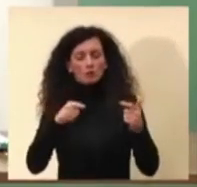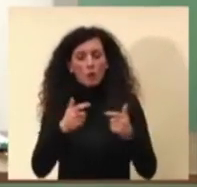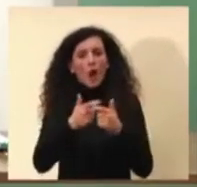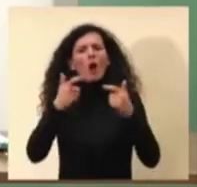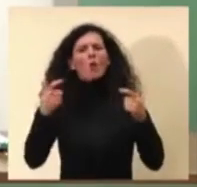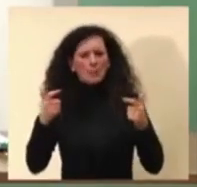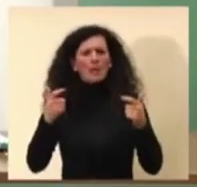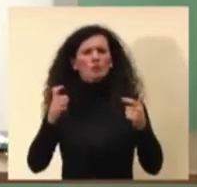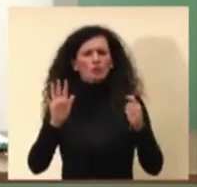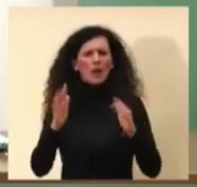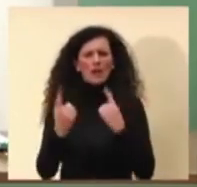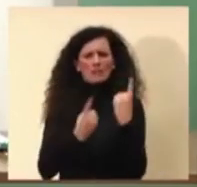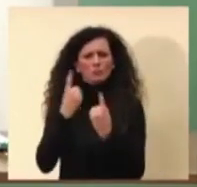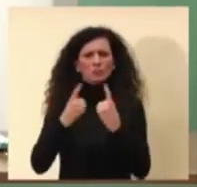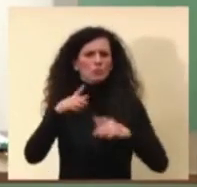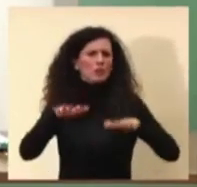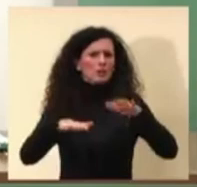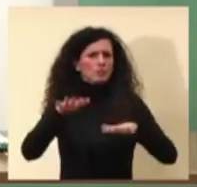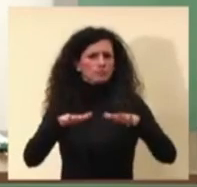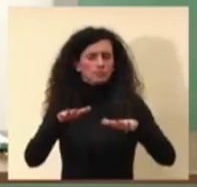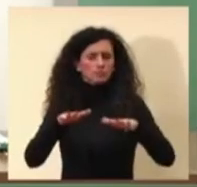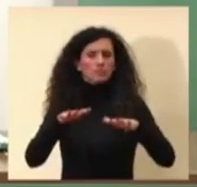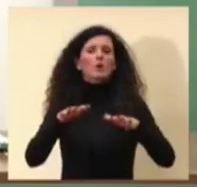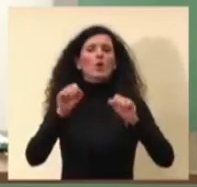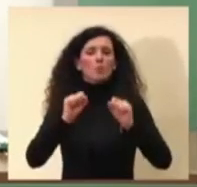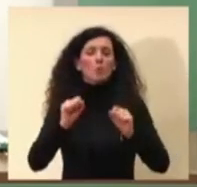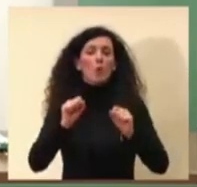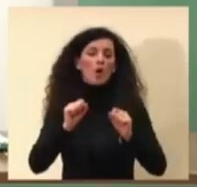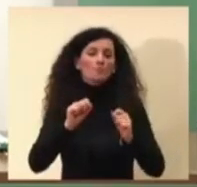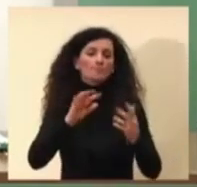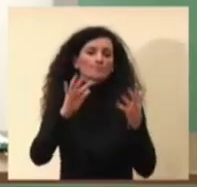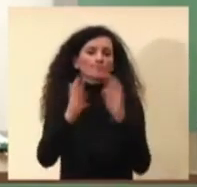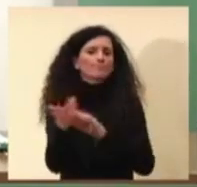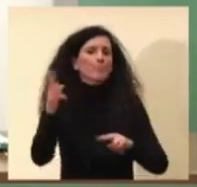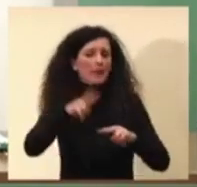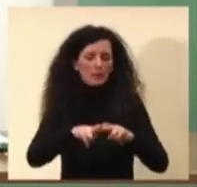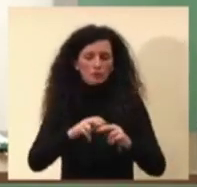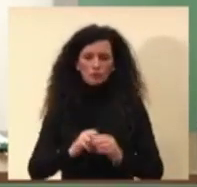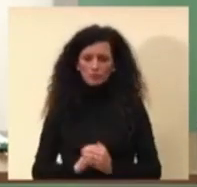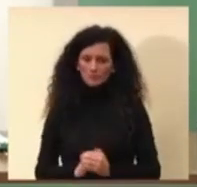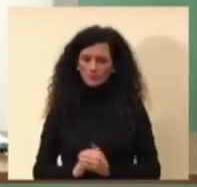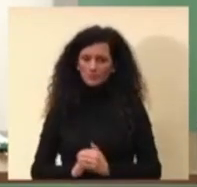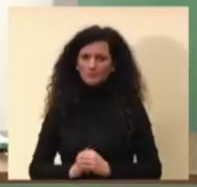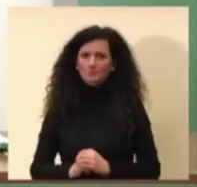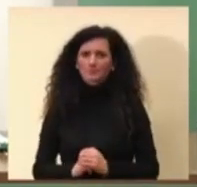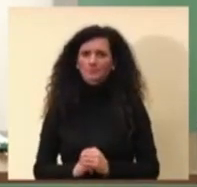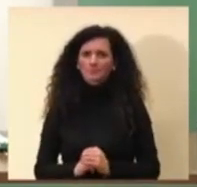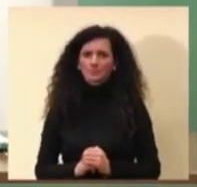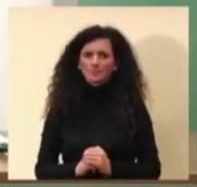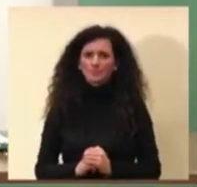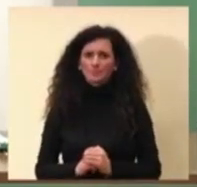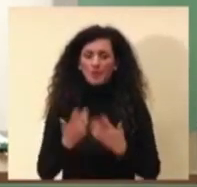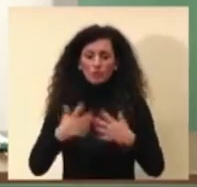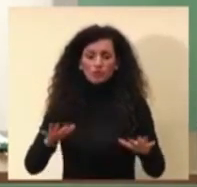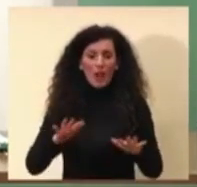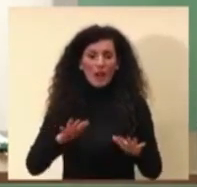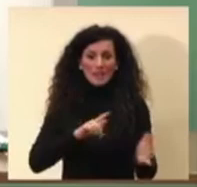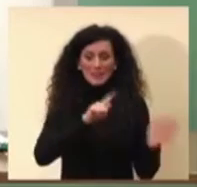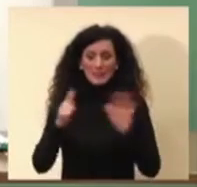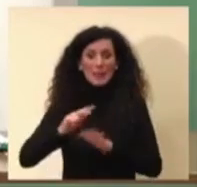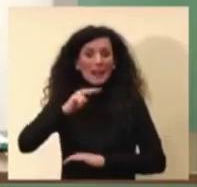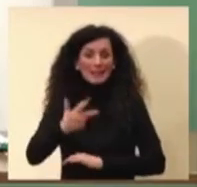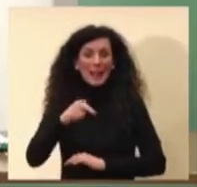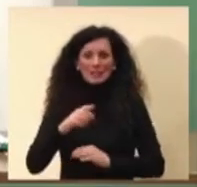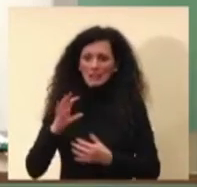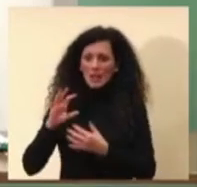stabile ma è in scivolamento verso un peggioramento. Per la terza settimana consecutiva quindi abbiamo una tendenza, un gradiale incremento